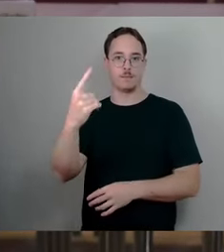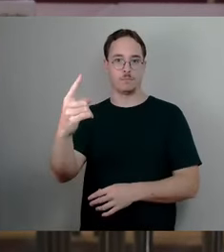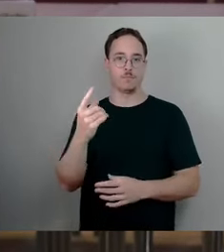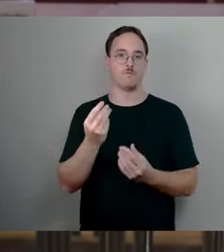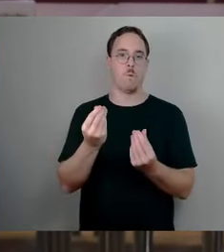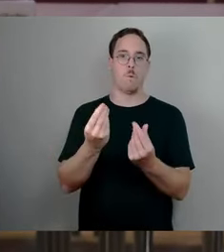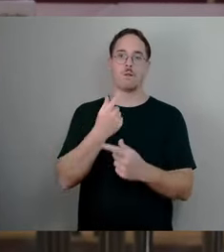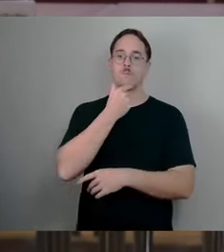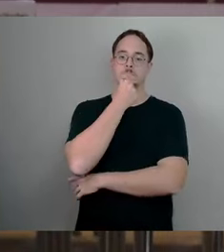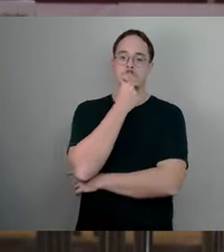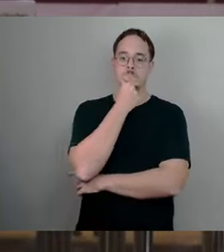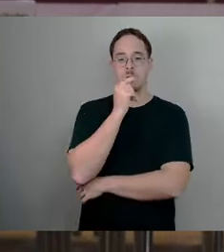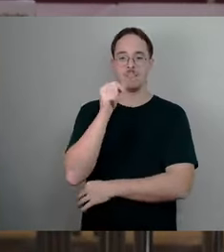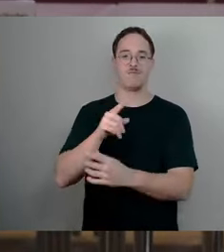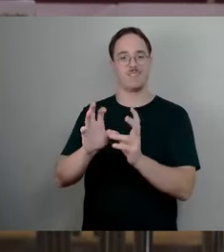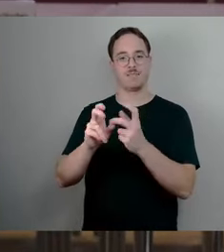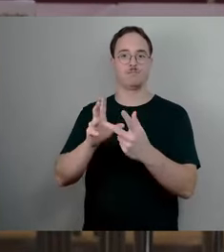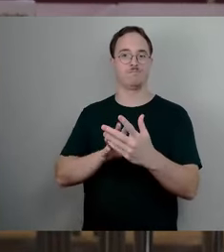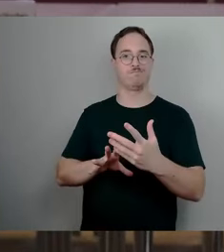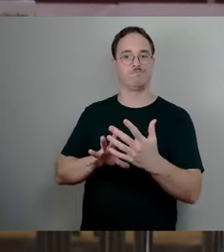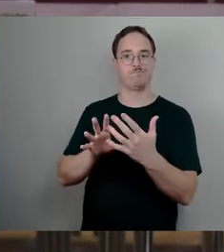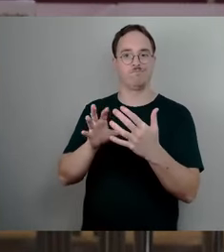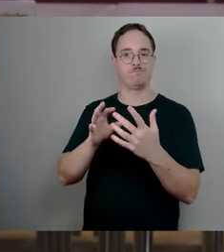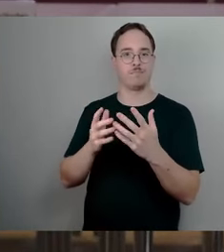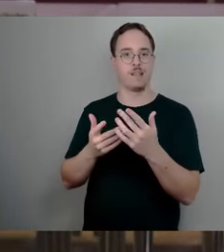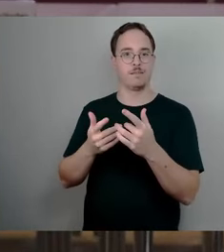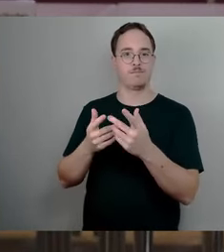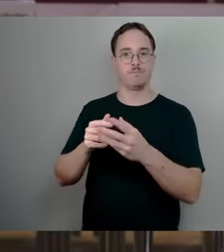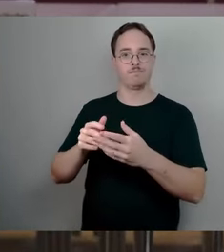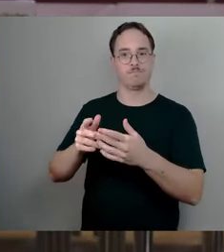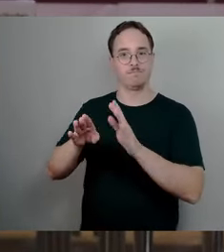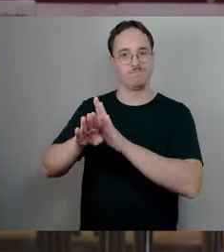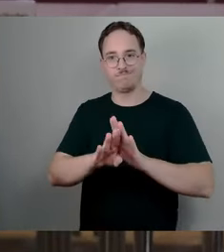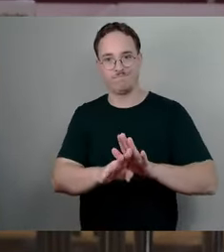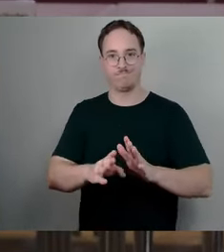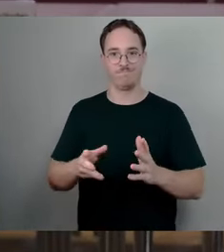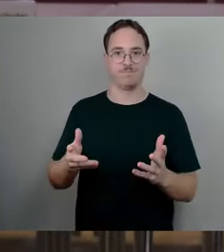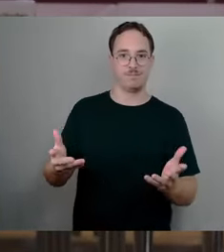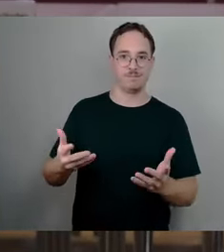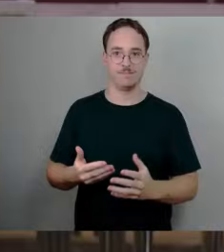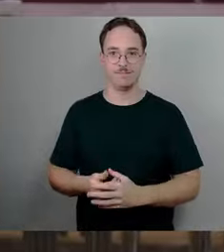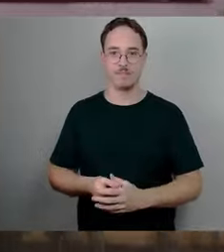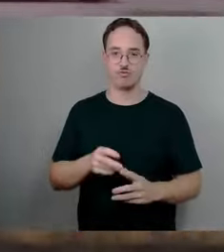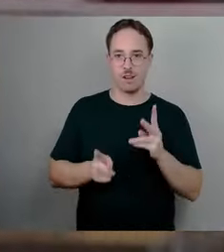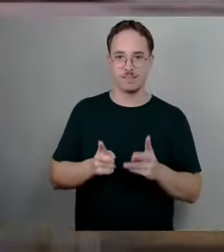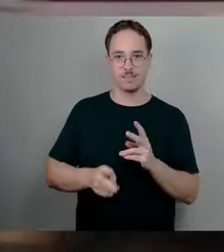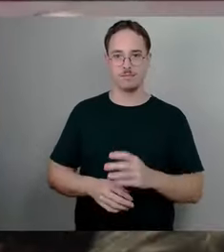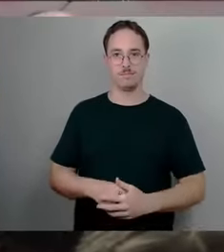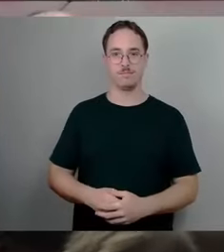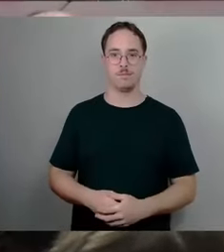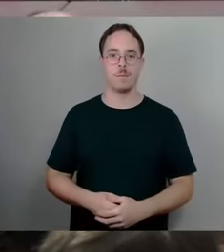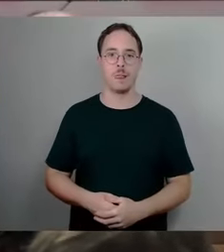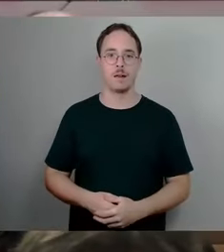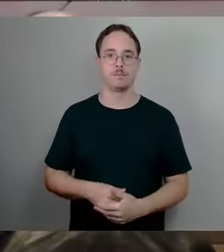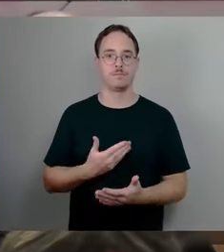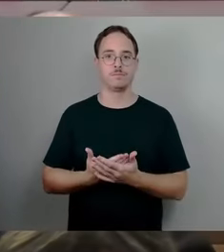Weise übergangen worden ist. Meine Frage lautet also folgendermaßen, wann dürfen oder wann können wir denn als Ausschussmitglieder